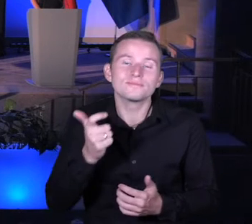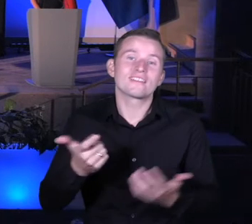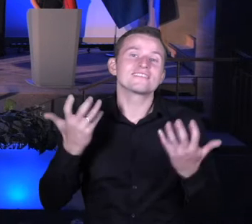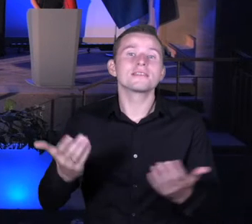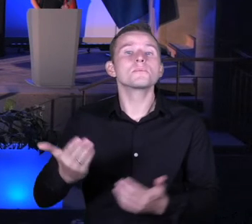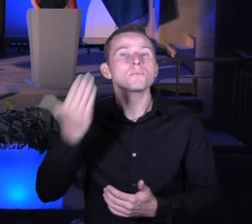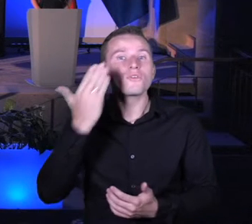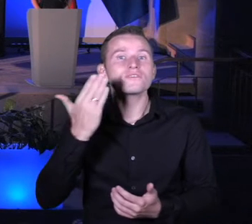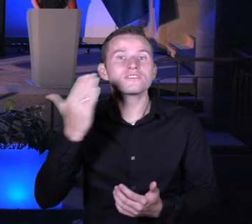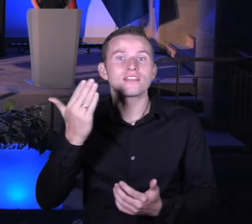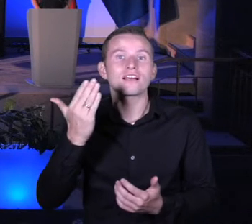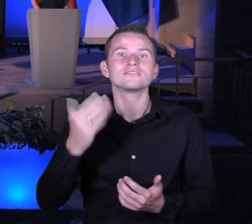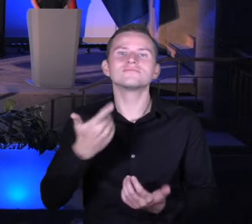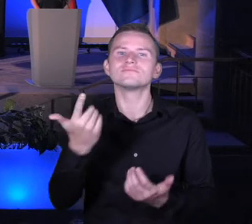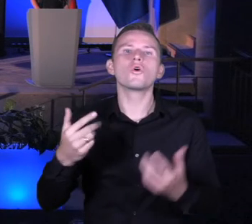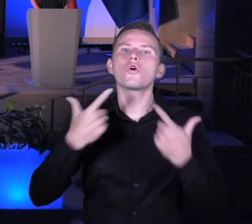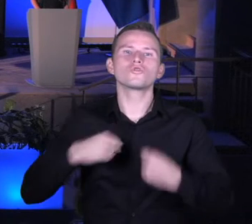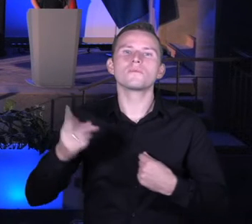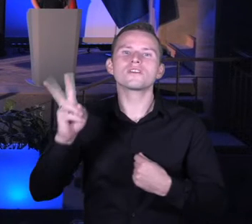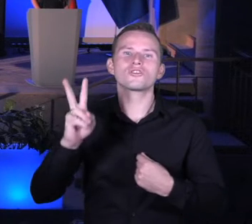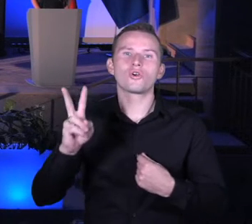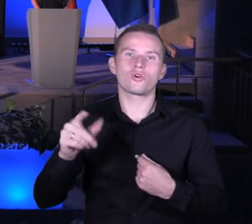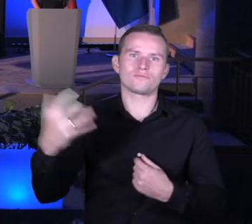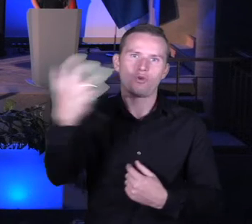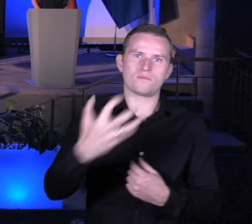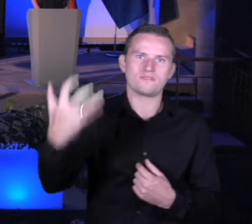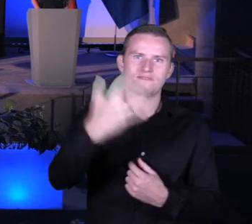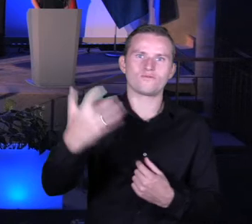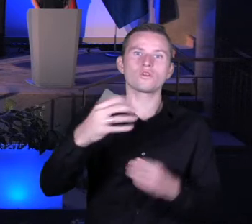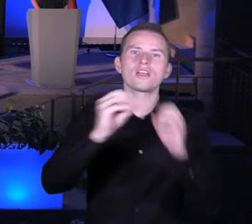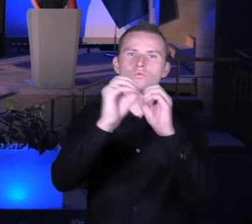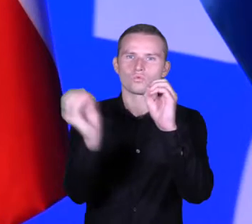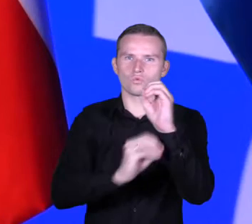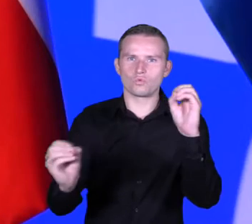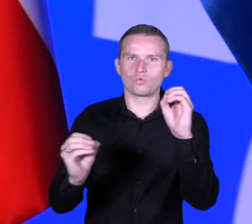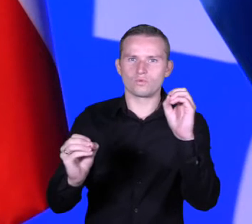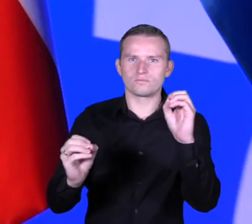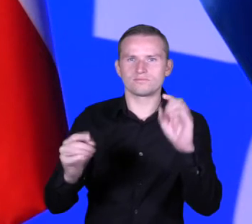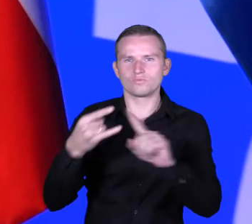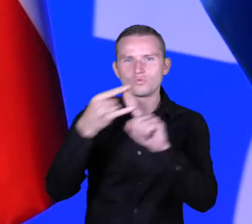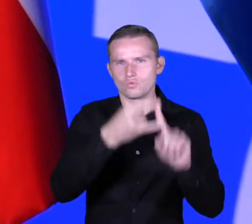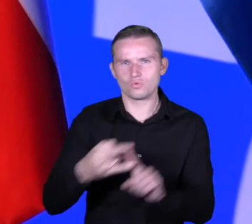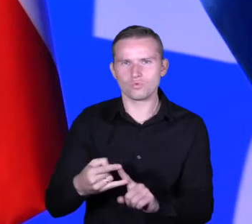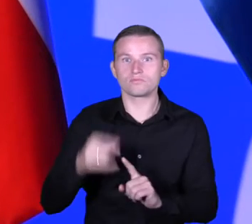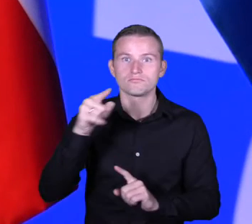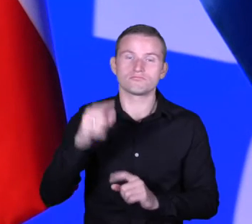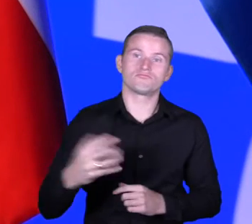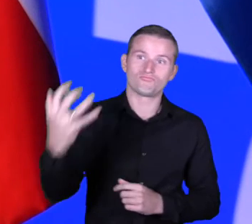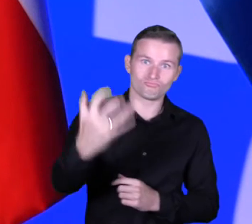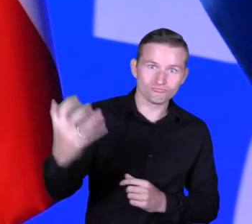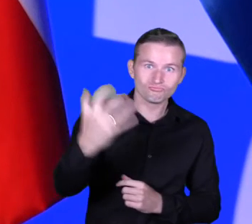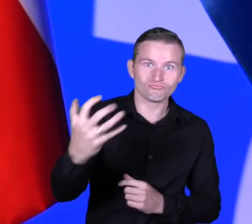które są po drugiej stronie ekranu, czyli wszystkie osoby, które obserwują nas na Zoomie, który jest moderowany. Podczas